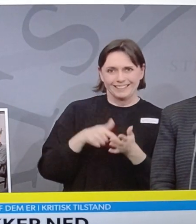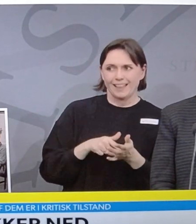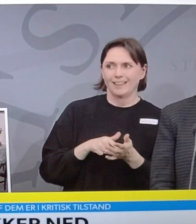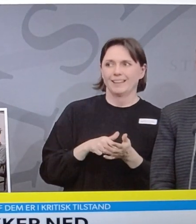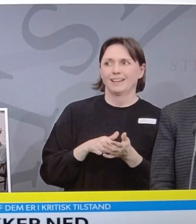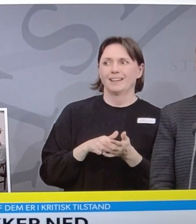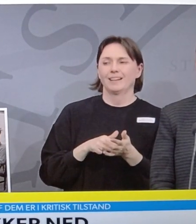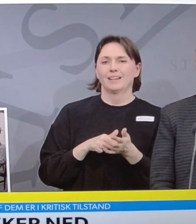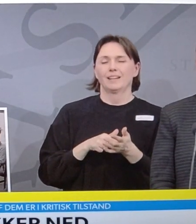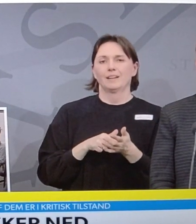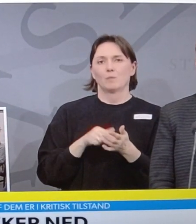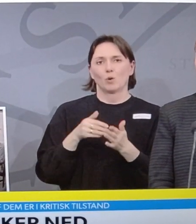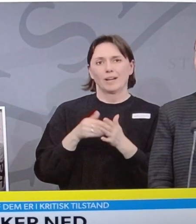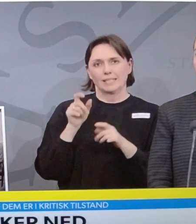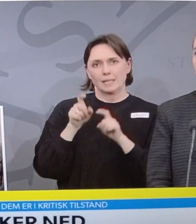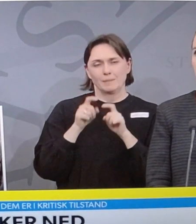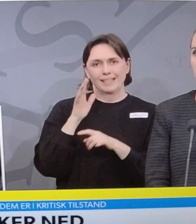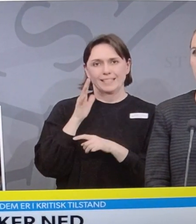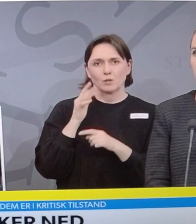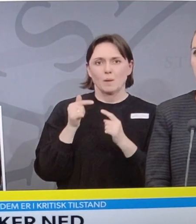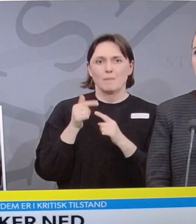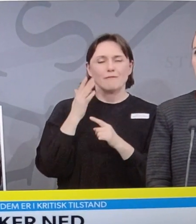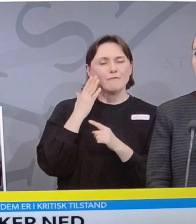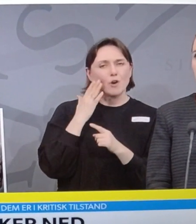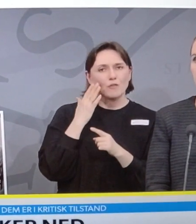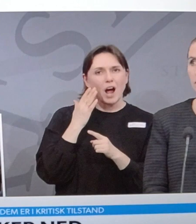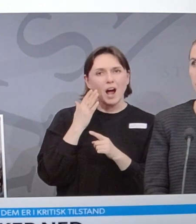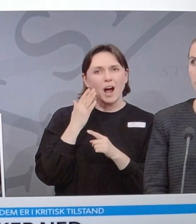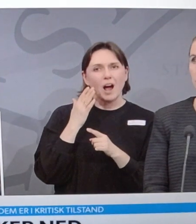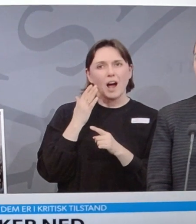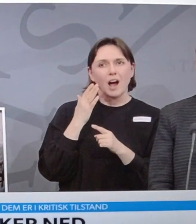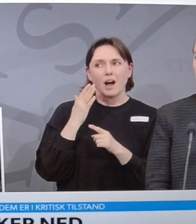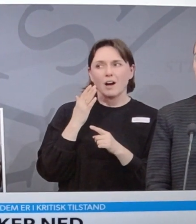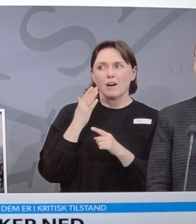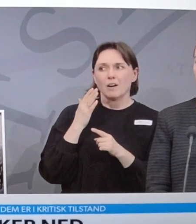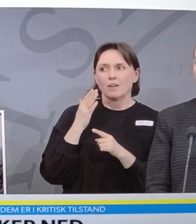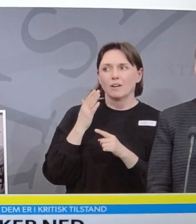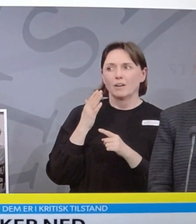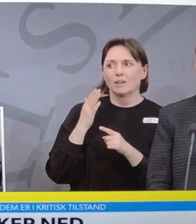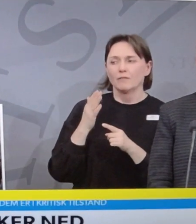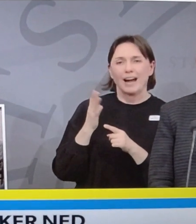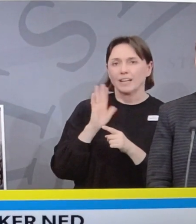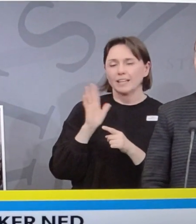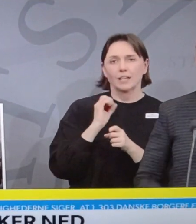smittet risiko. Hvorfor har man ikke folketingspartier lavet et påbud, som ligger væsentligt lavere?